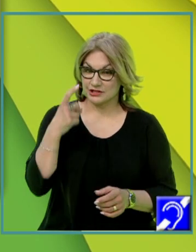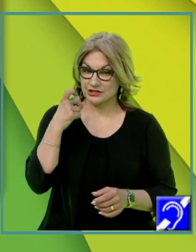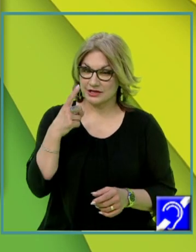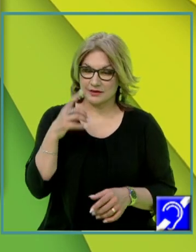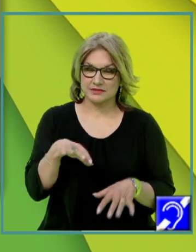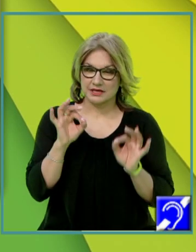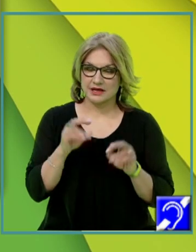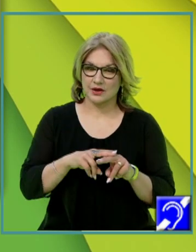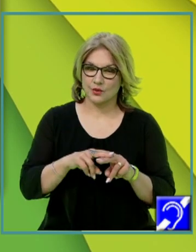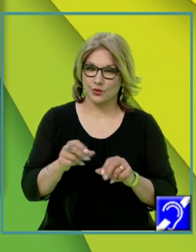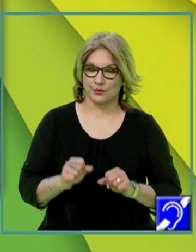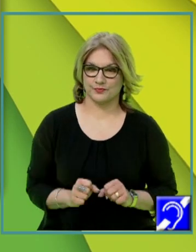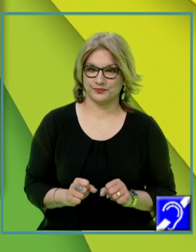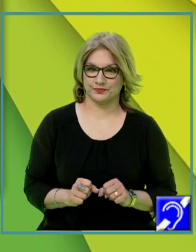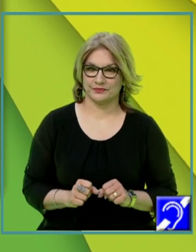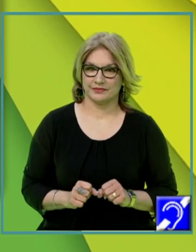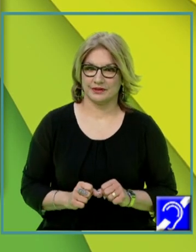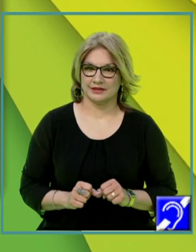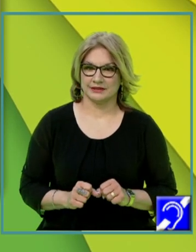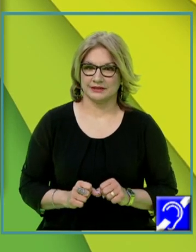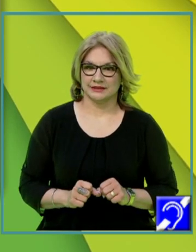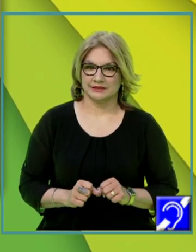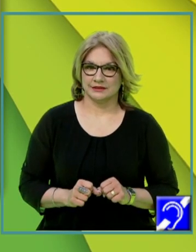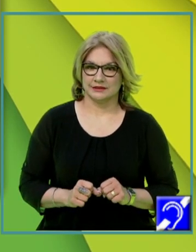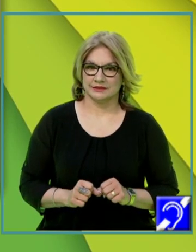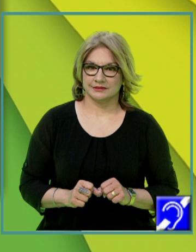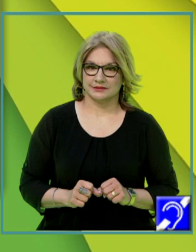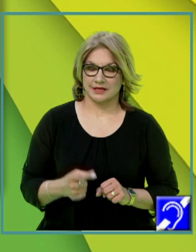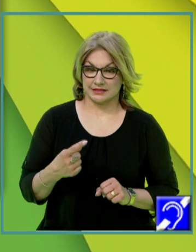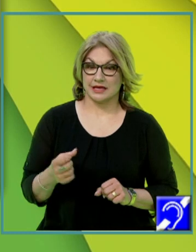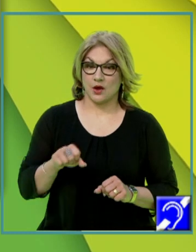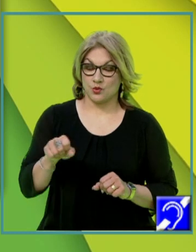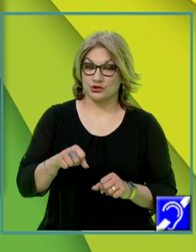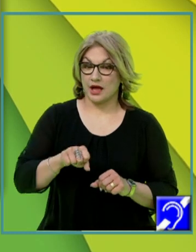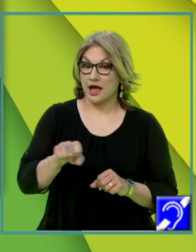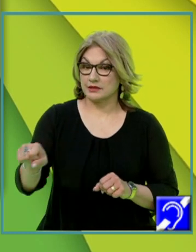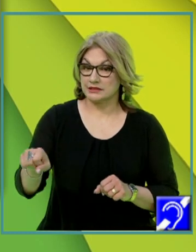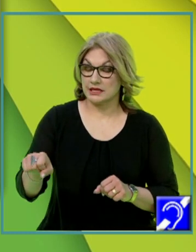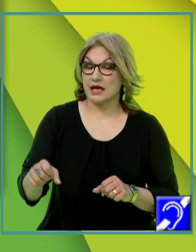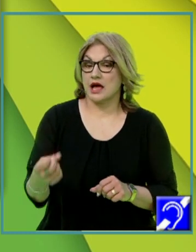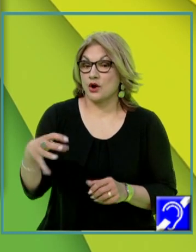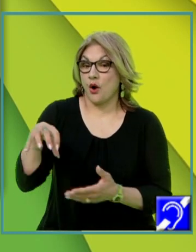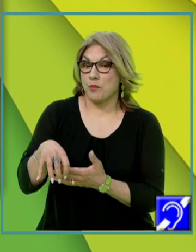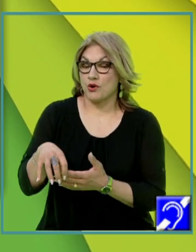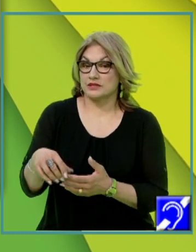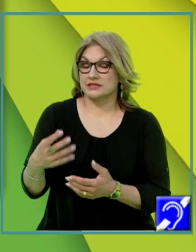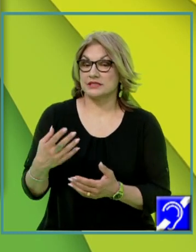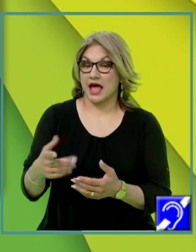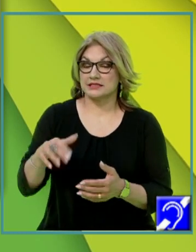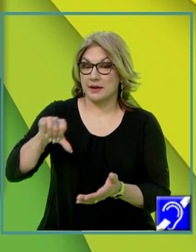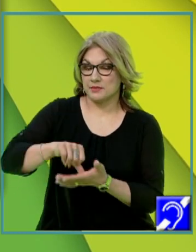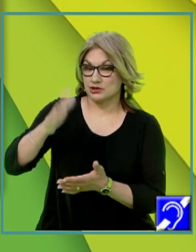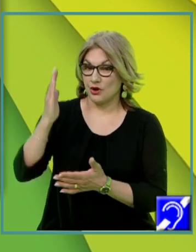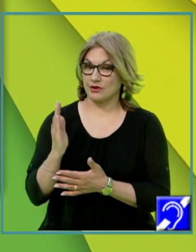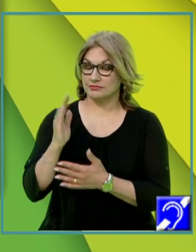definim, adică unghiul format de această mâchie cu noua poziție a ușii prin rotații. Definiția pe care o cunoaștem spune